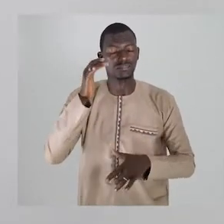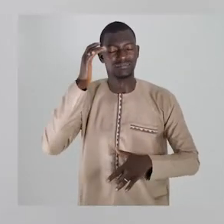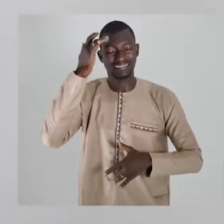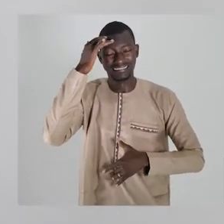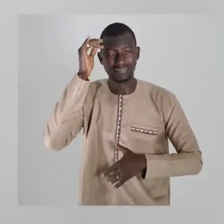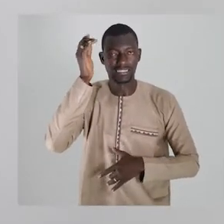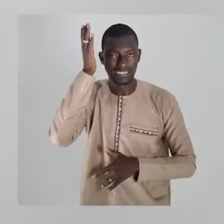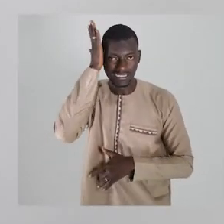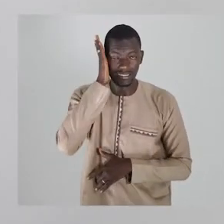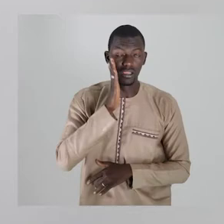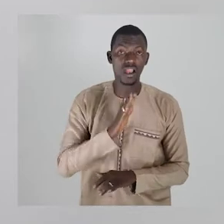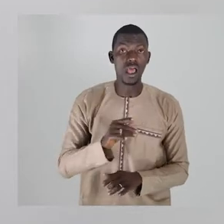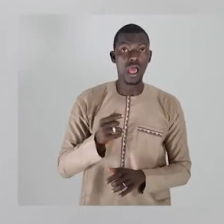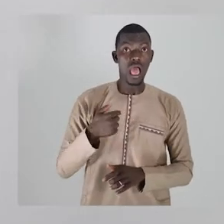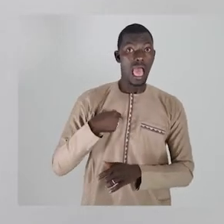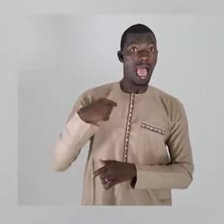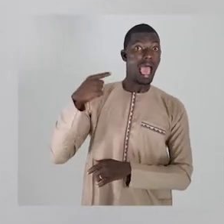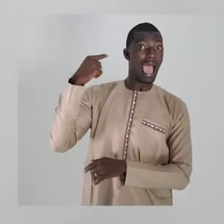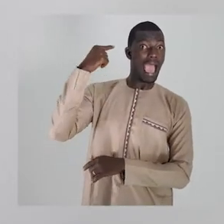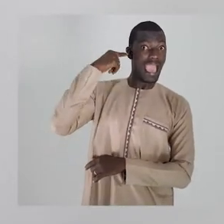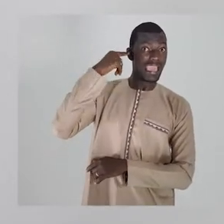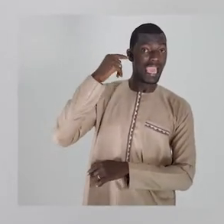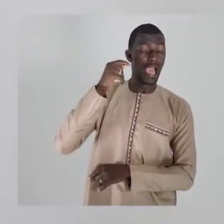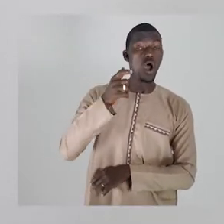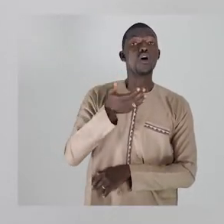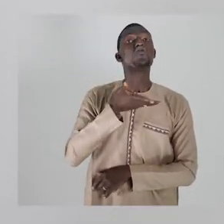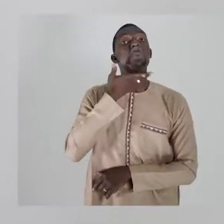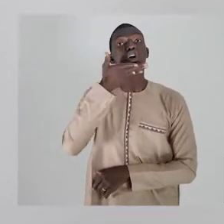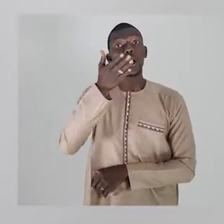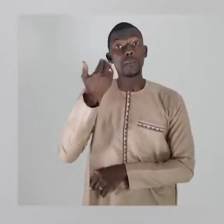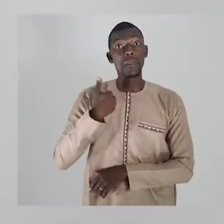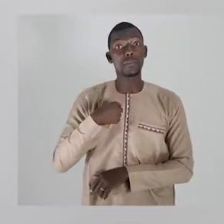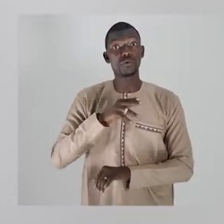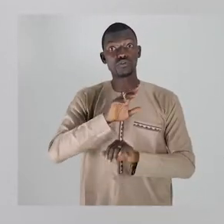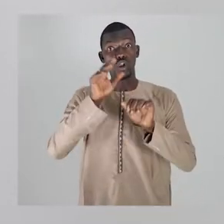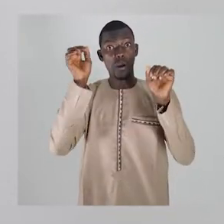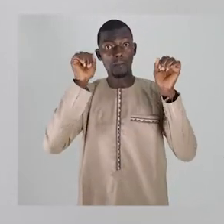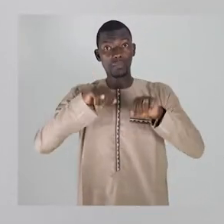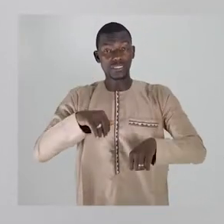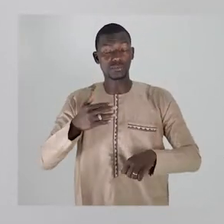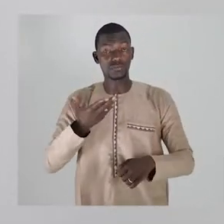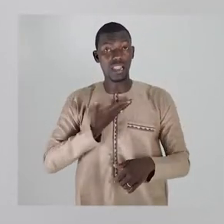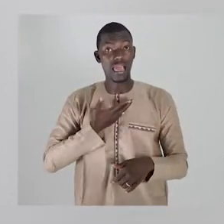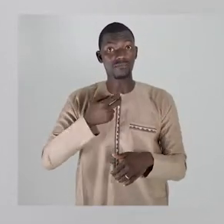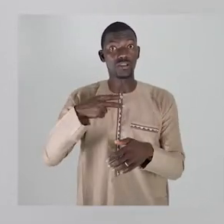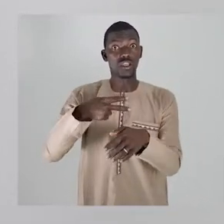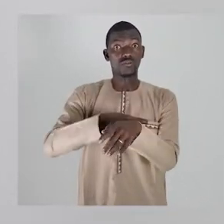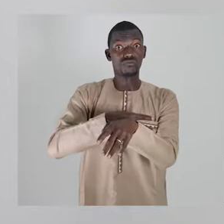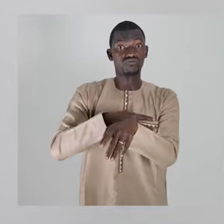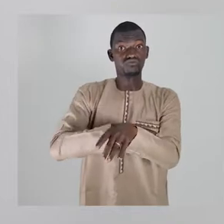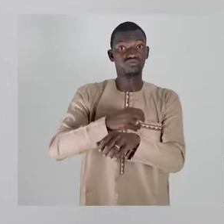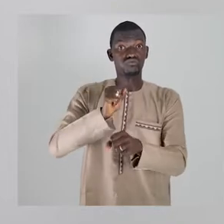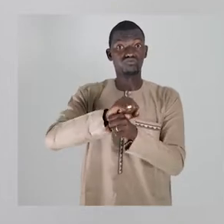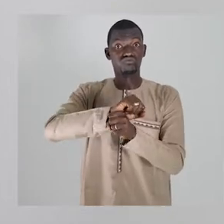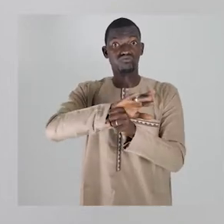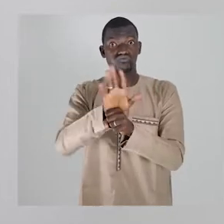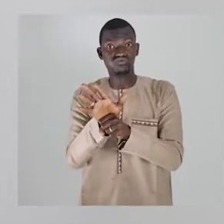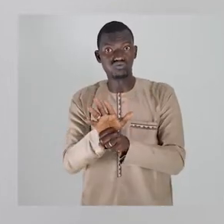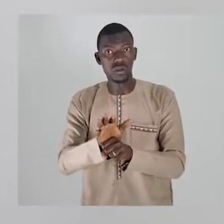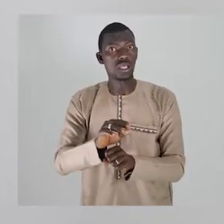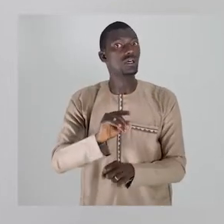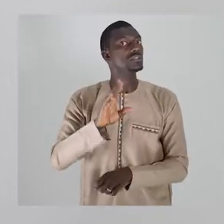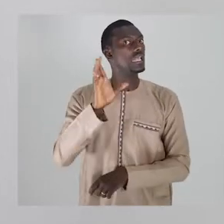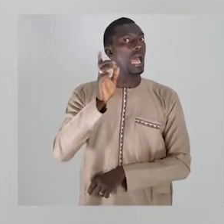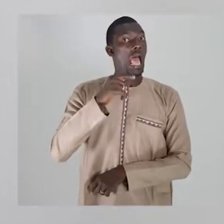bajipo enile kaboli yako. Nika sumutu kankone nimonia. Fuifa folipo wafangpungal punudloko. Banja enile olipene